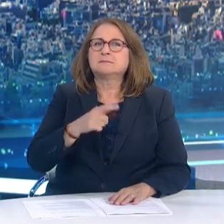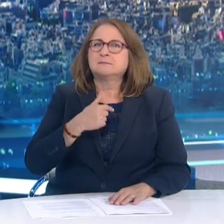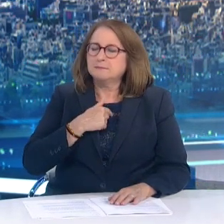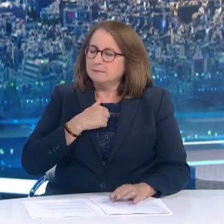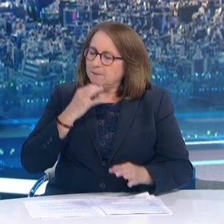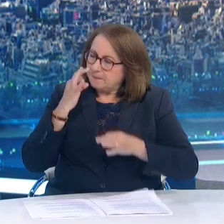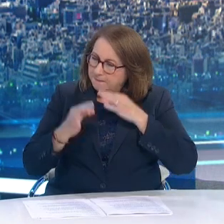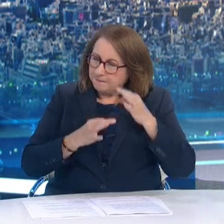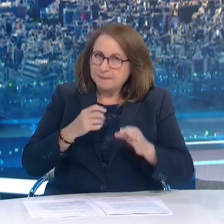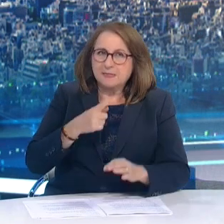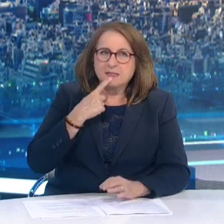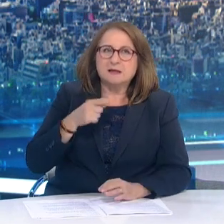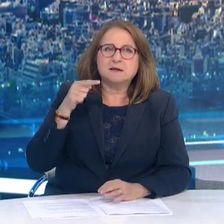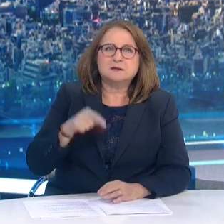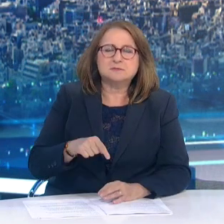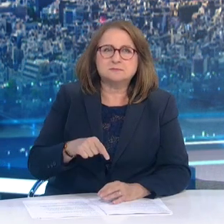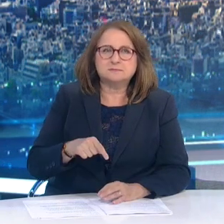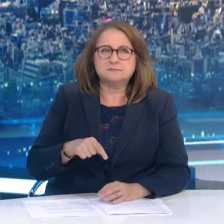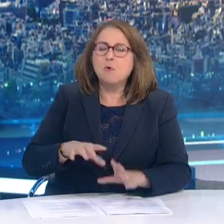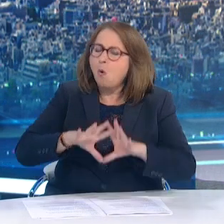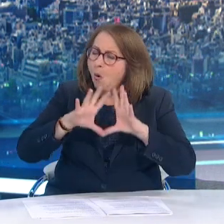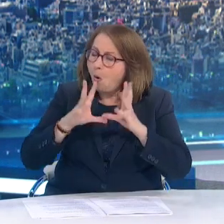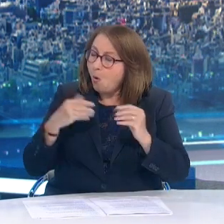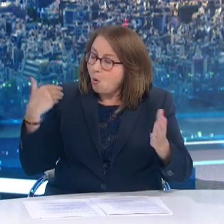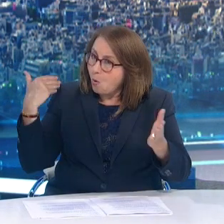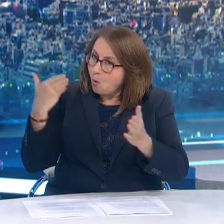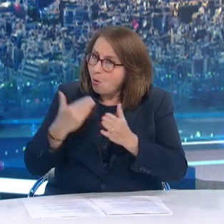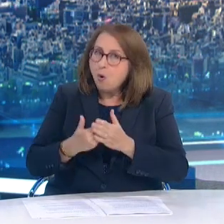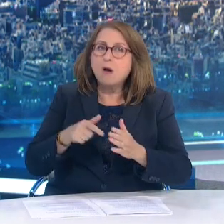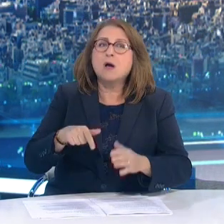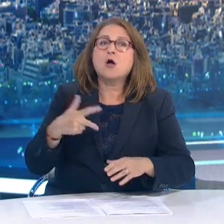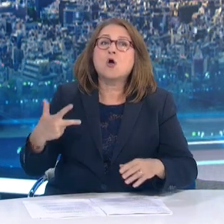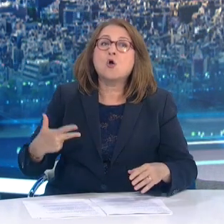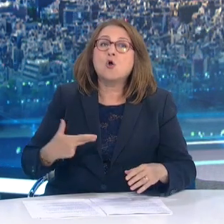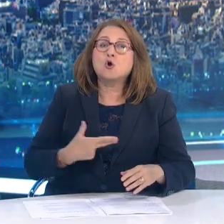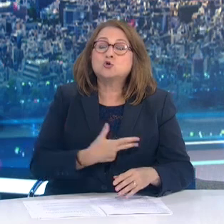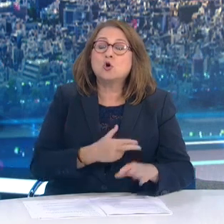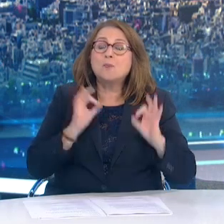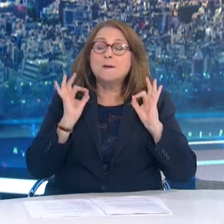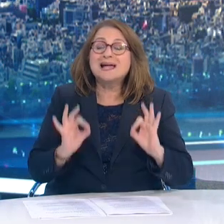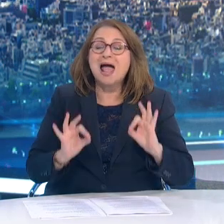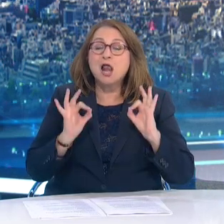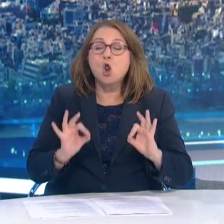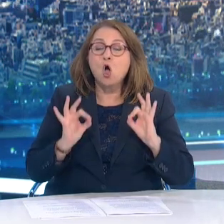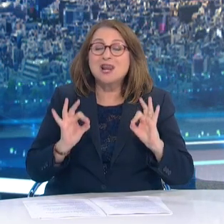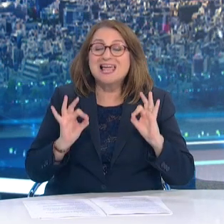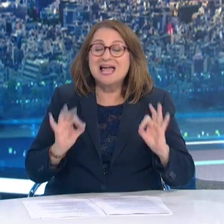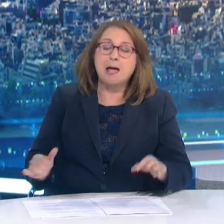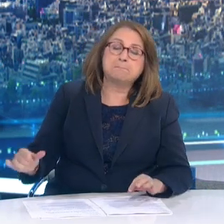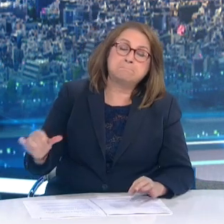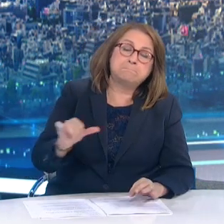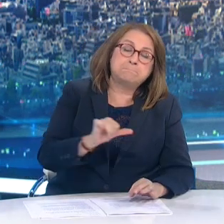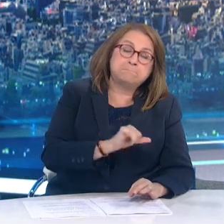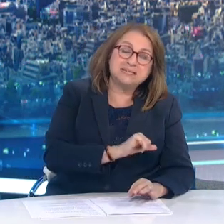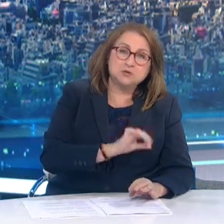νοσοκομεία που είχαν δεσμευτεί αποκλειστικά Για περιπτώσεις κορονοϊού έχουν επιστρέψει την κανονικότητα Καθ' όλη τη